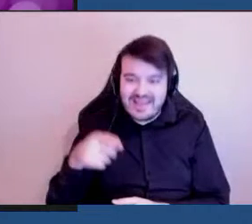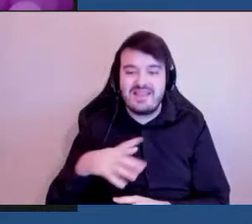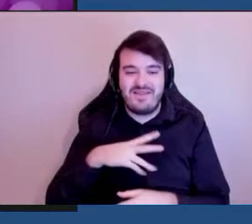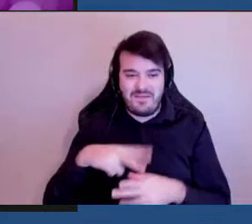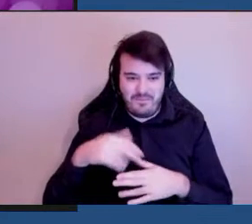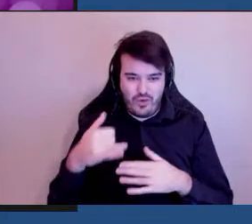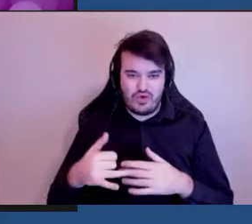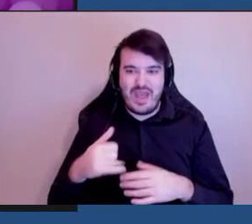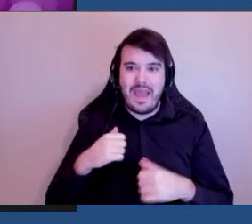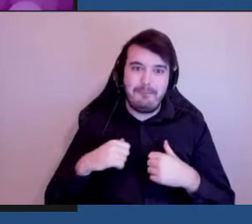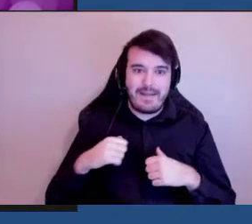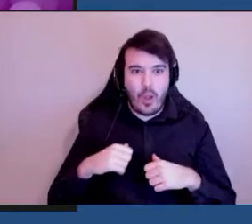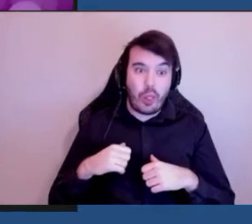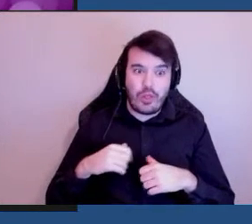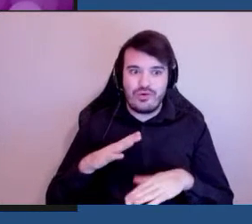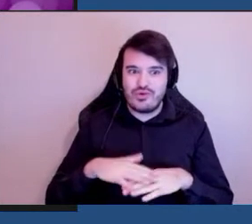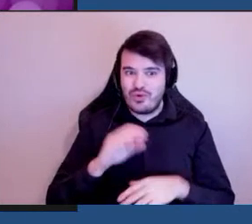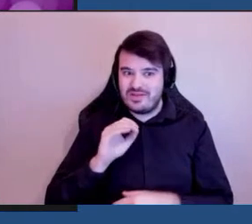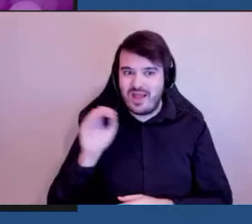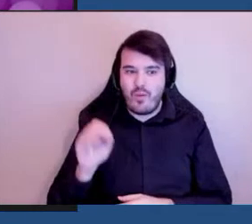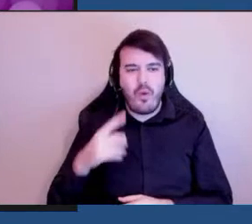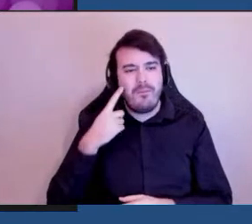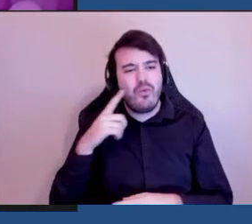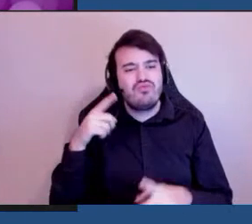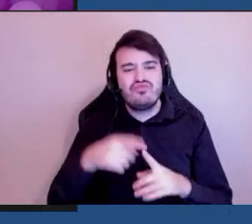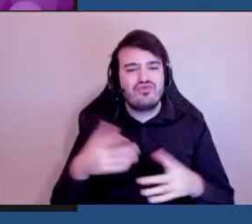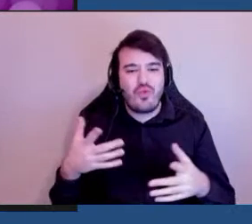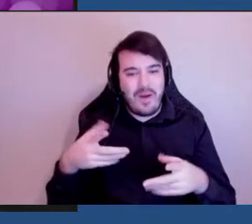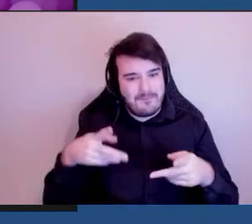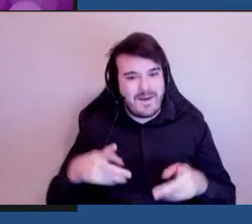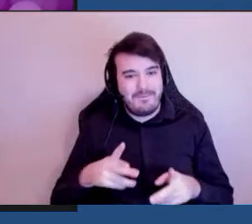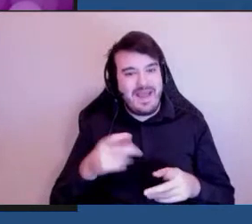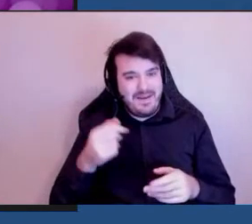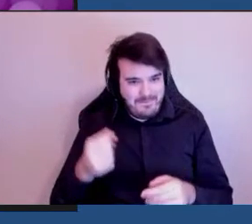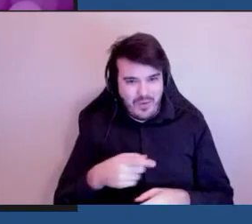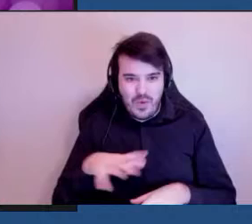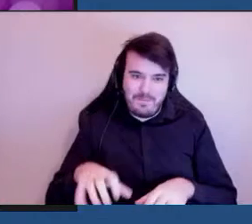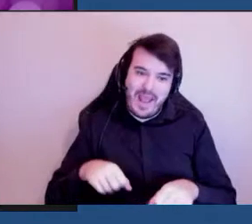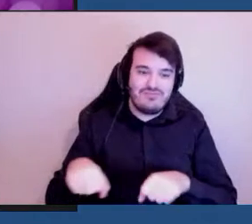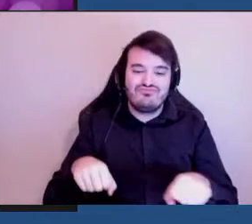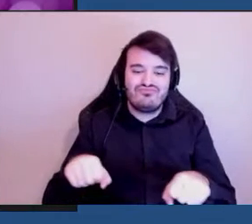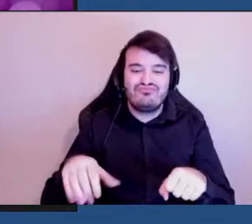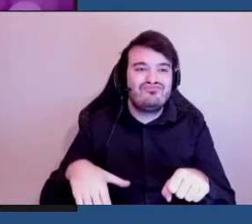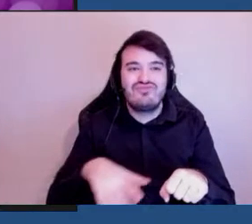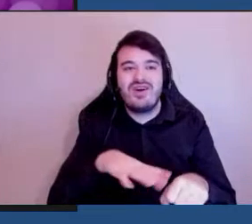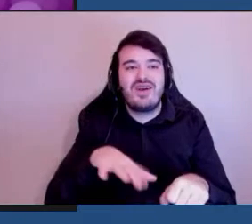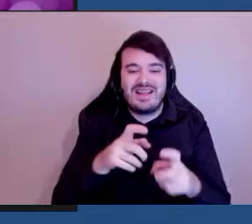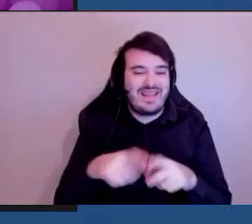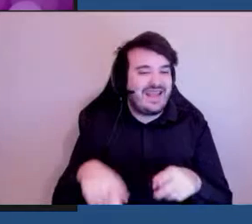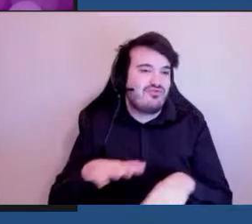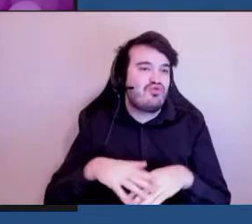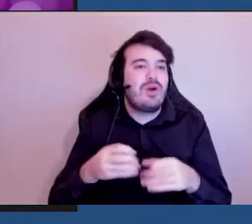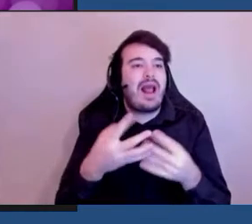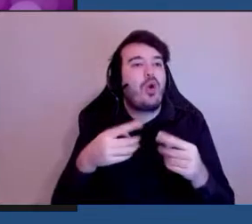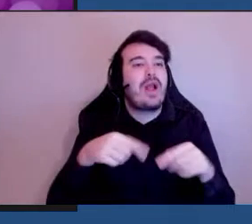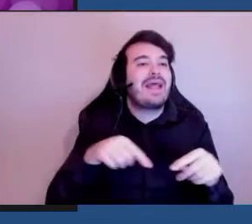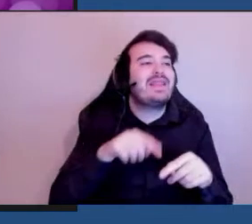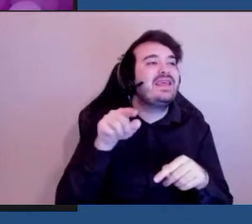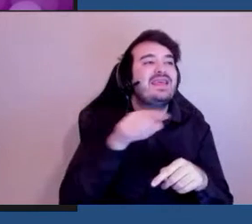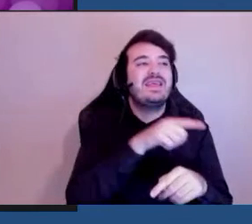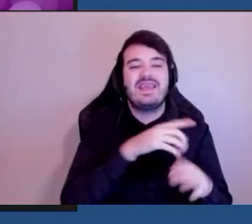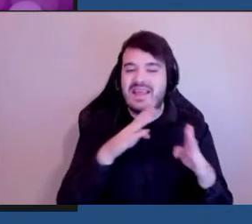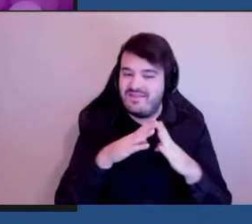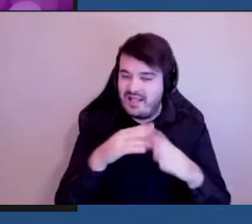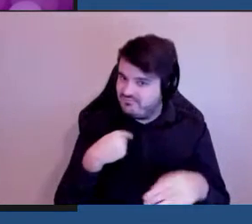pilote à Ottawa qui permettait l'utilisation de ces trottinettes dans certains quartiers de la ville. On a donné nos